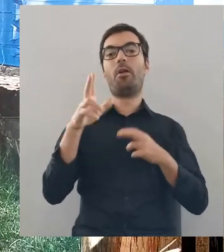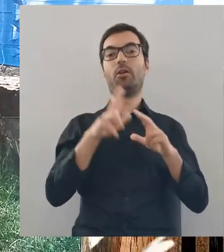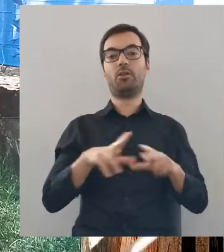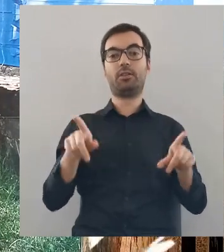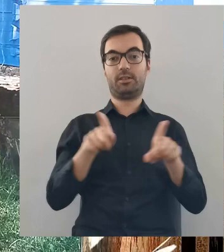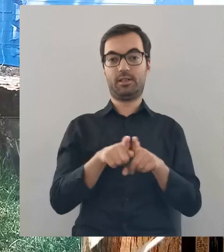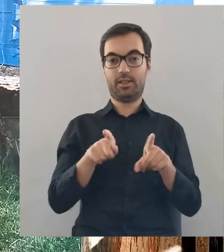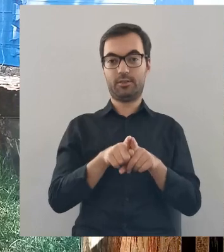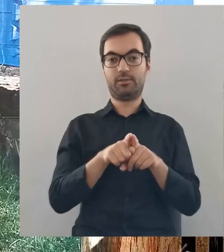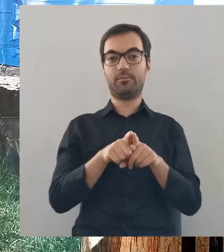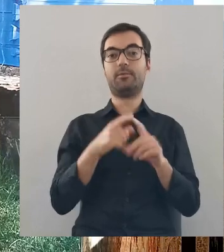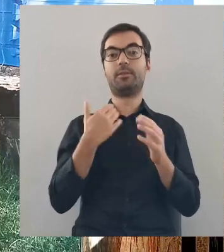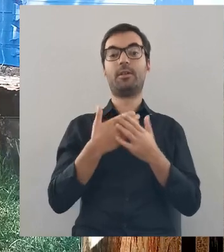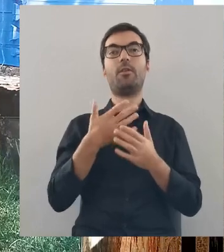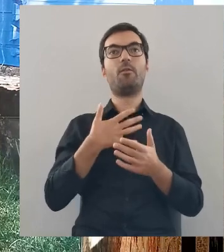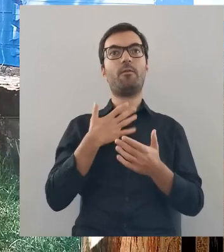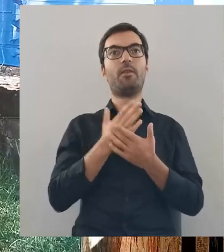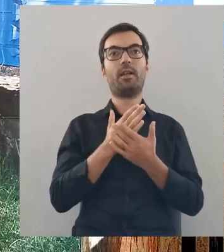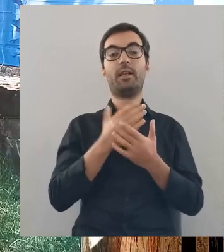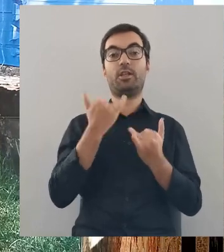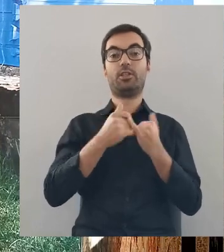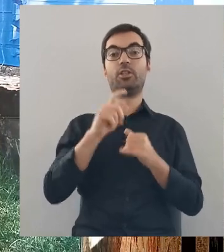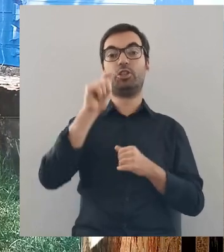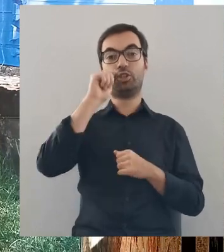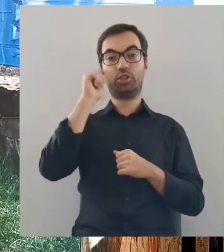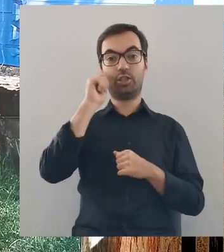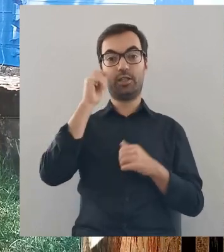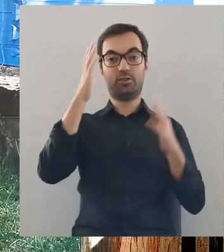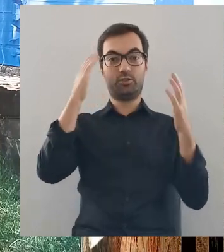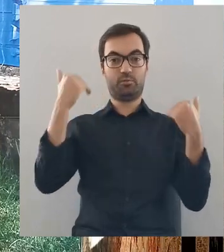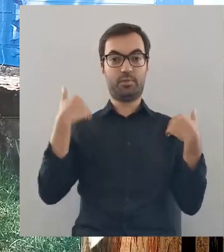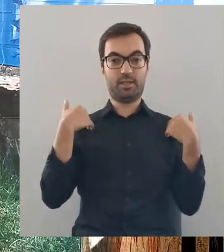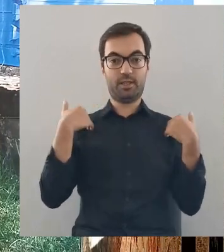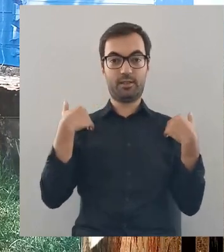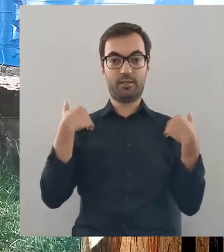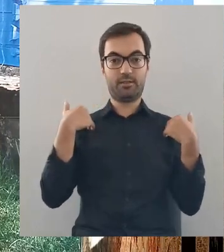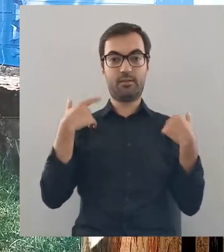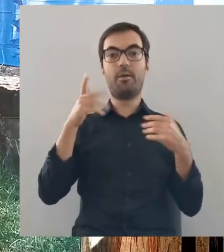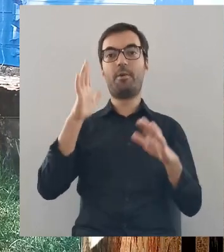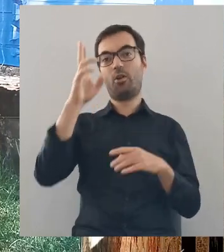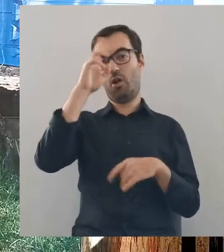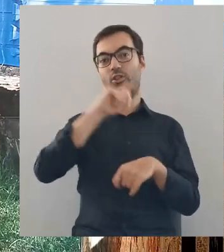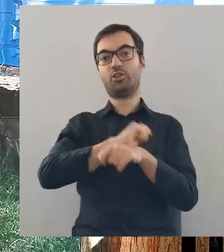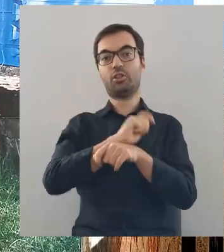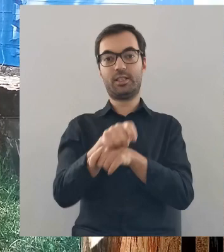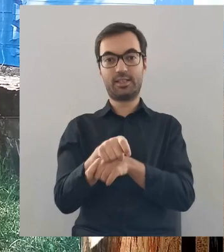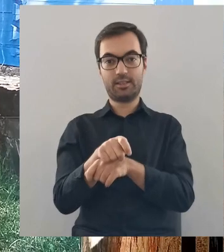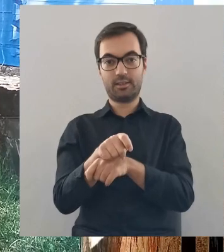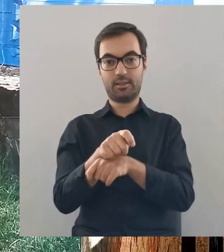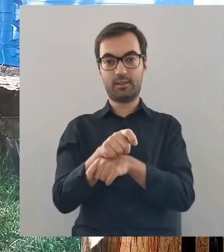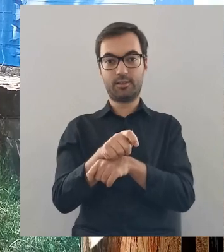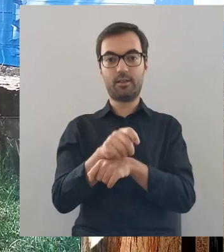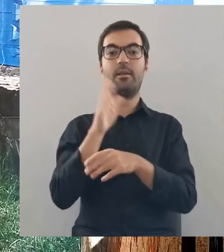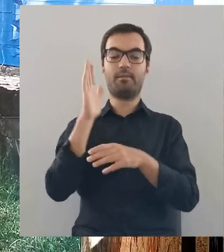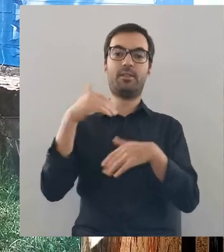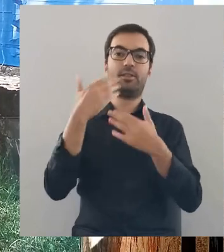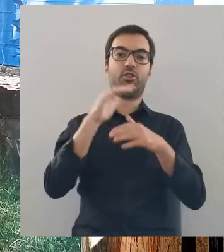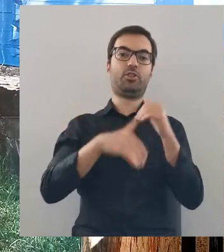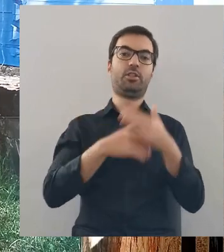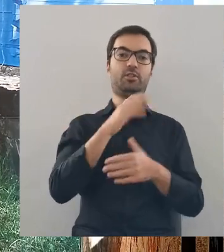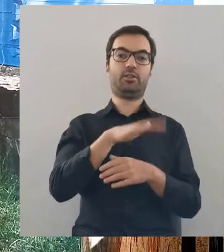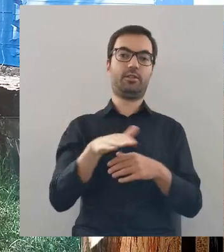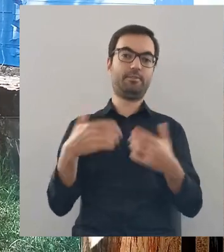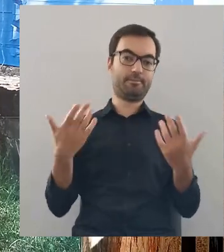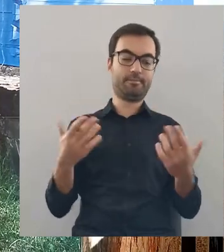rodzinach również to czyniono, bo wierzono, że właśnie dziad szpitalny, jako ojciec chrzestny, może przynieść dziecku szczęście.